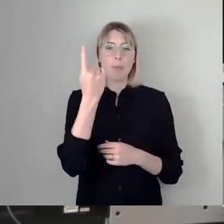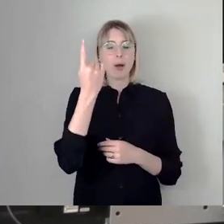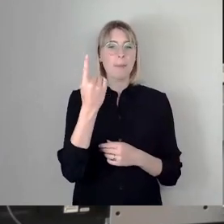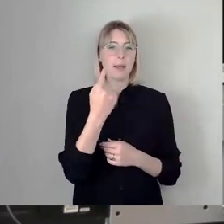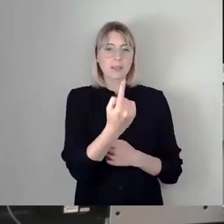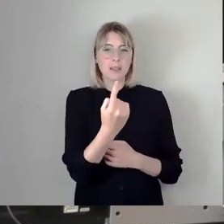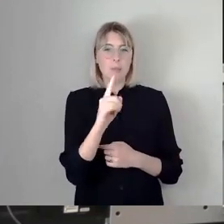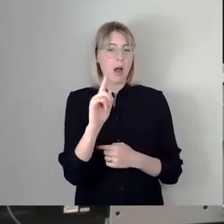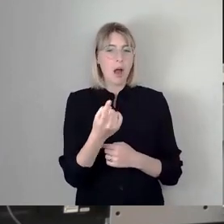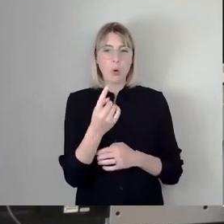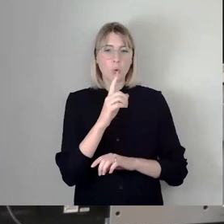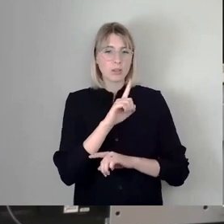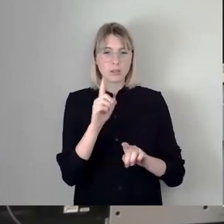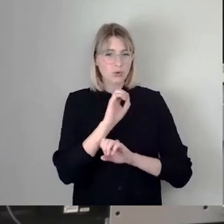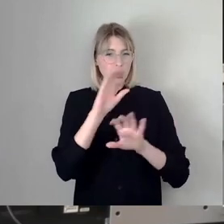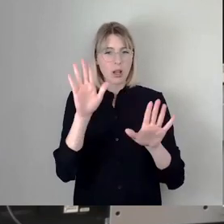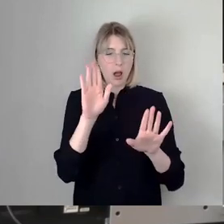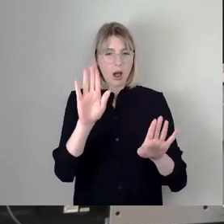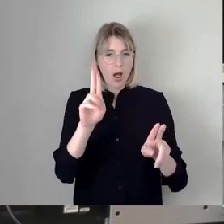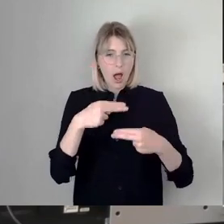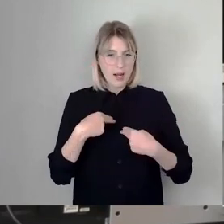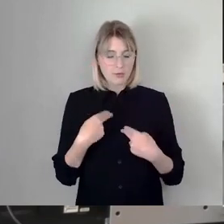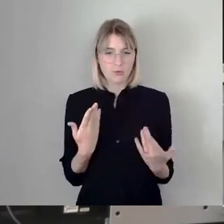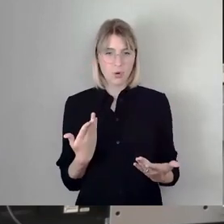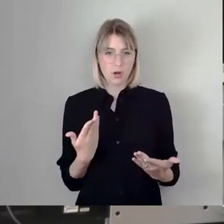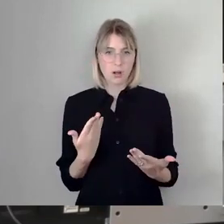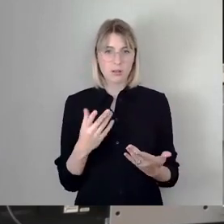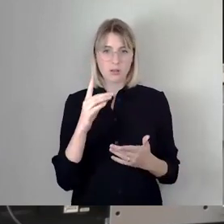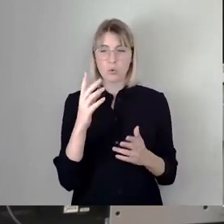eindeutige Rückmeldung, beziehungsweise eben keine.